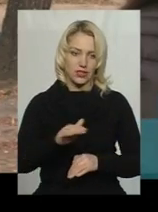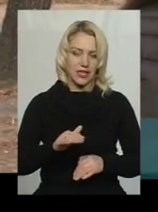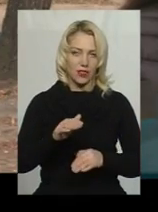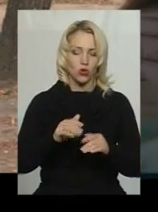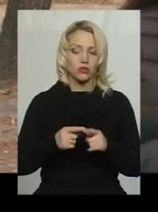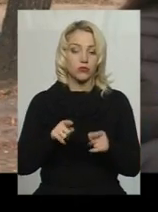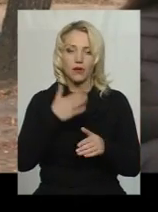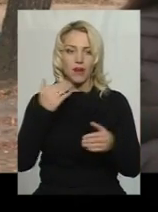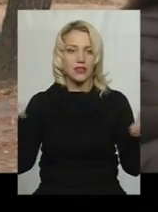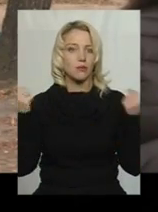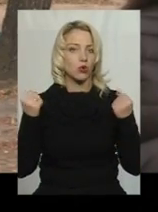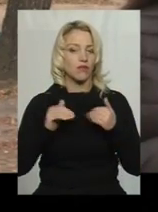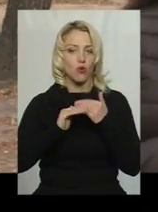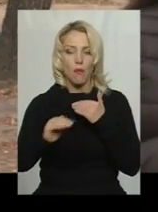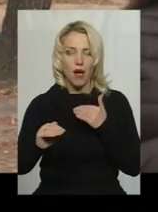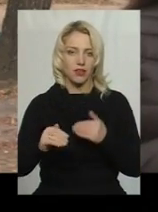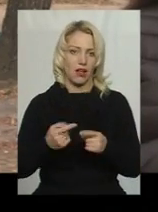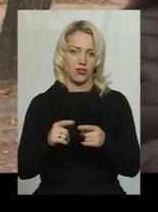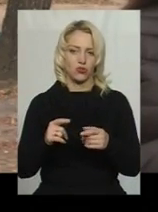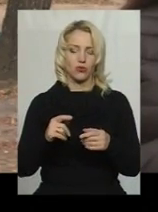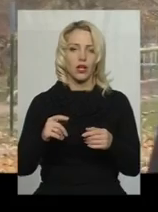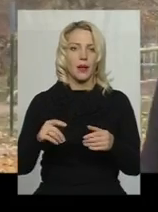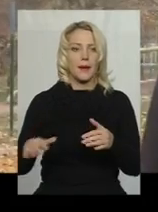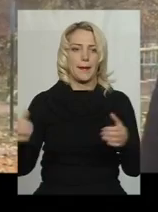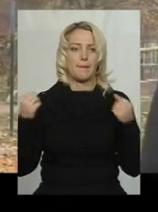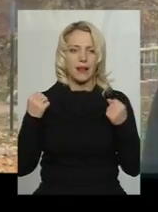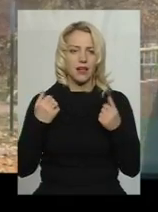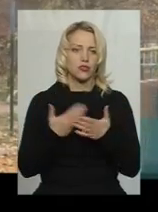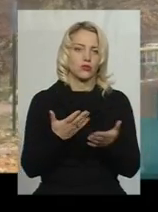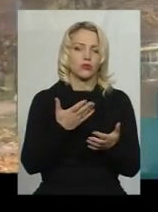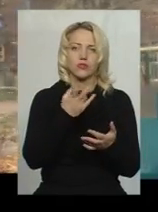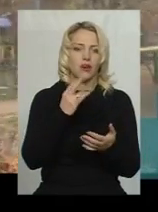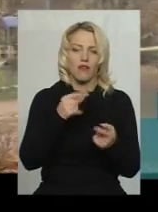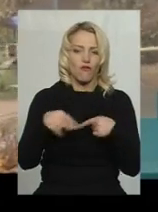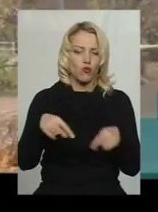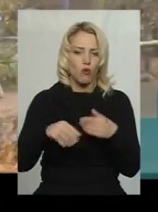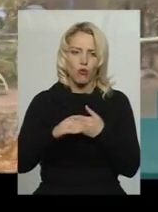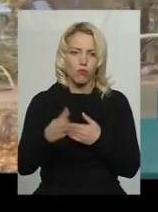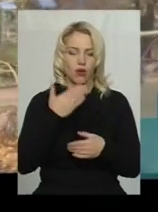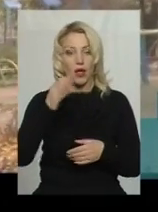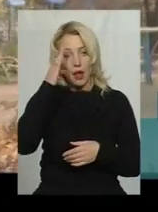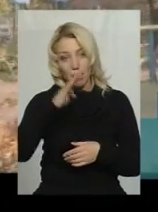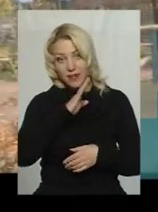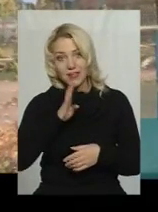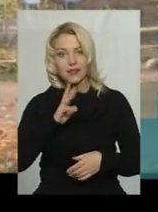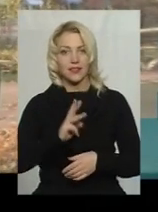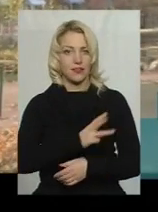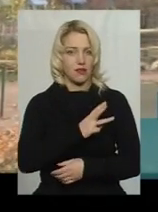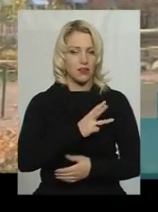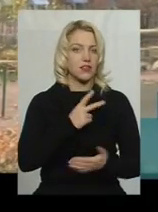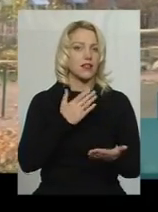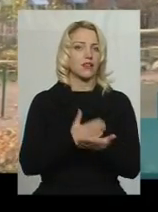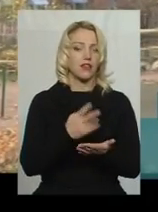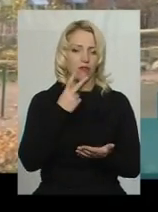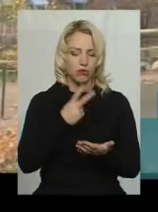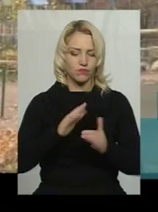немає ні спортивного майданчику, ні футбольного поля. Батьки ініціативні проявили так ініціативу щодо